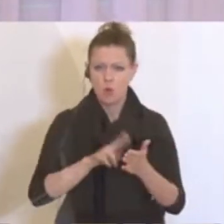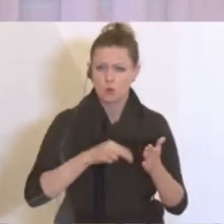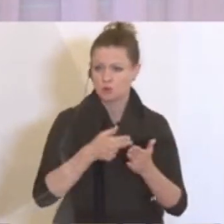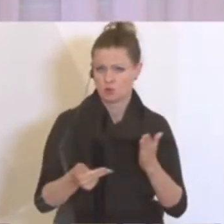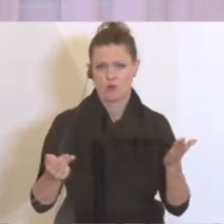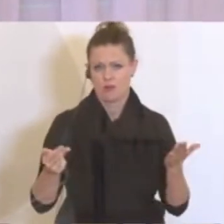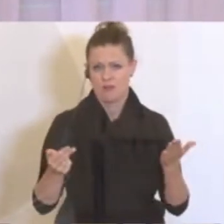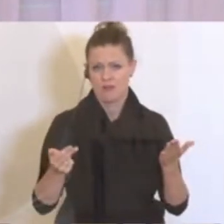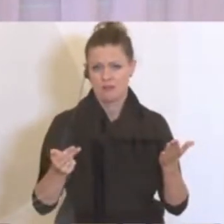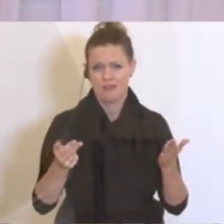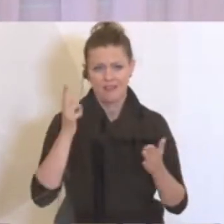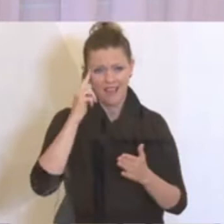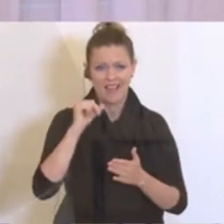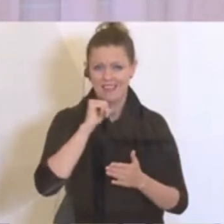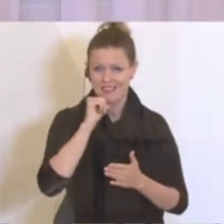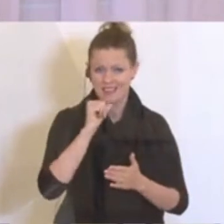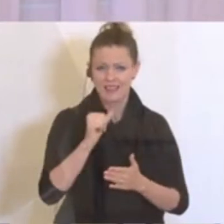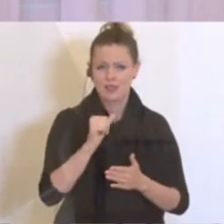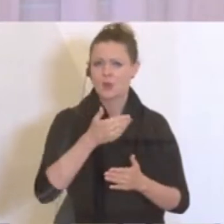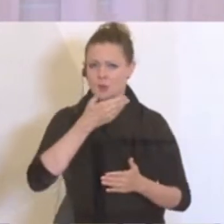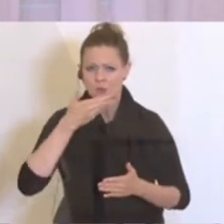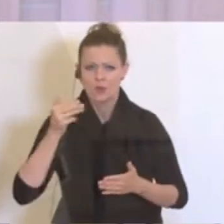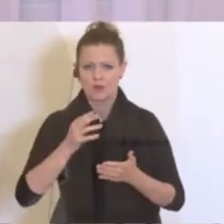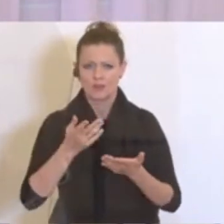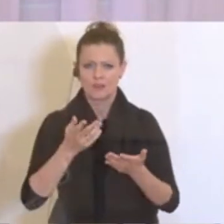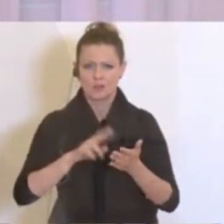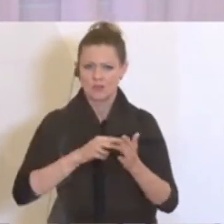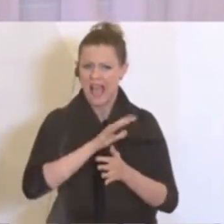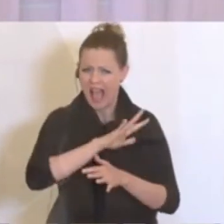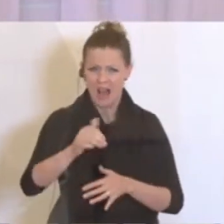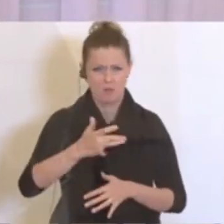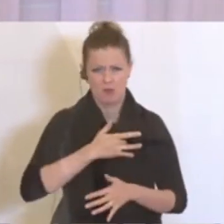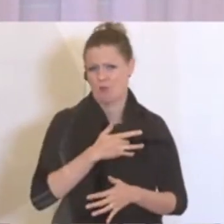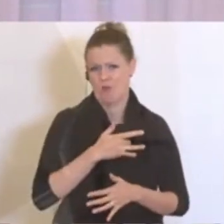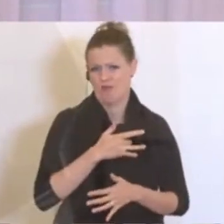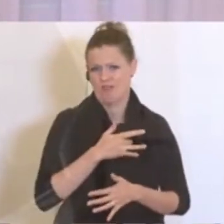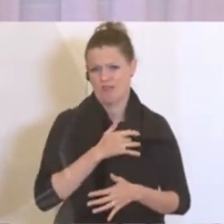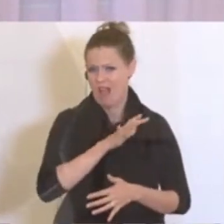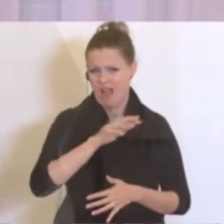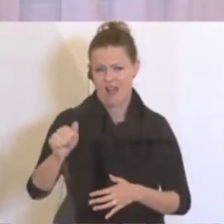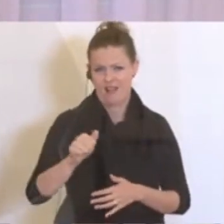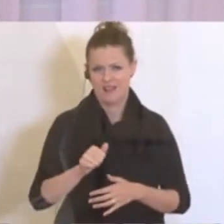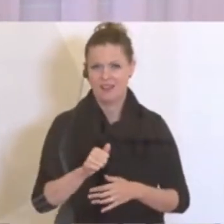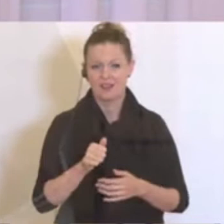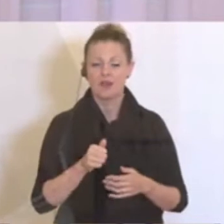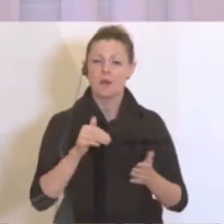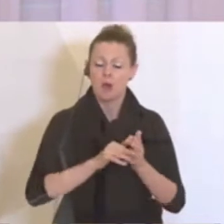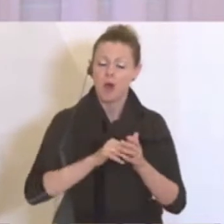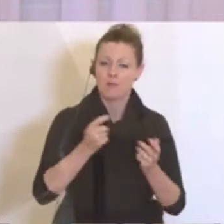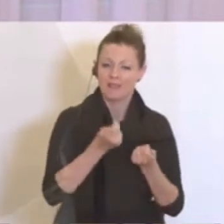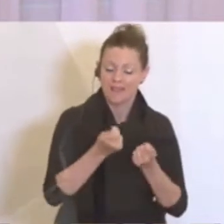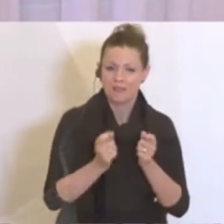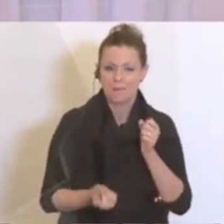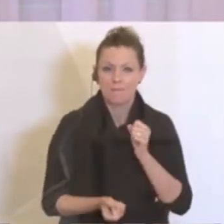Mitarbeiter und keine einzige Mitarbeiterin in so einem Unternehmen. Daher auch das gemeinsame Bemühen, den Betrieben, die eine ganz besondere Perspektive brauchen,